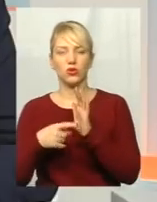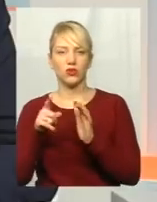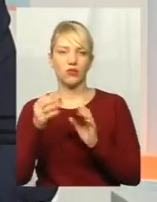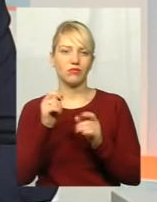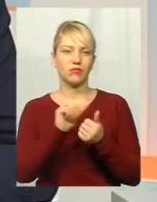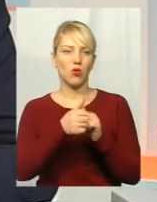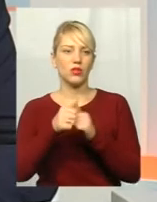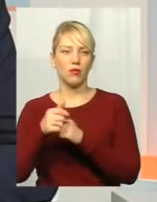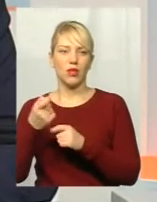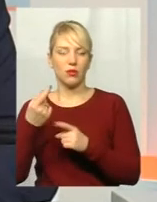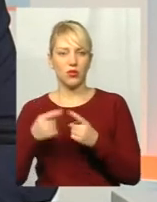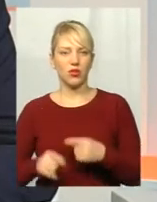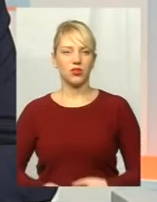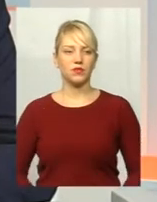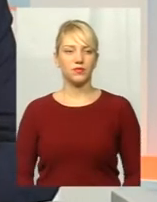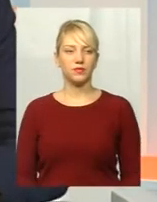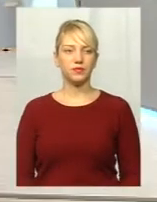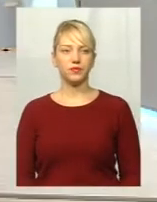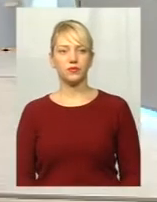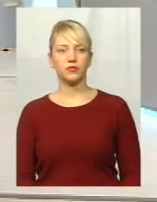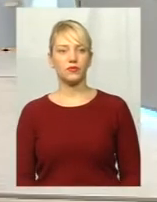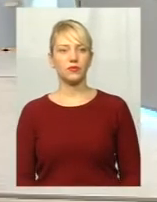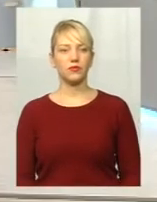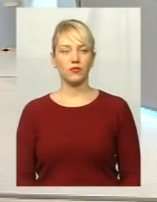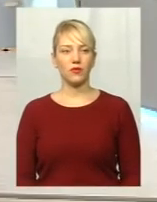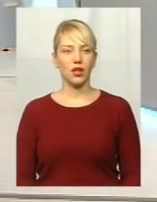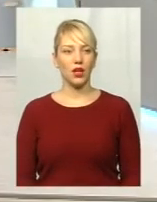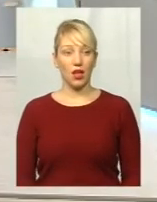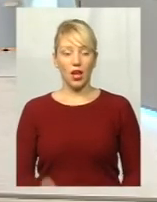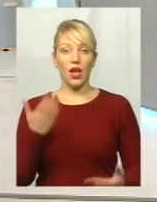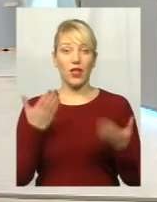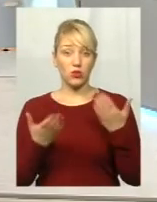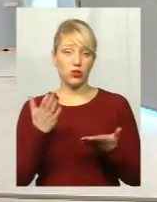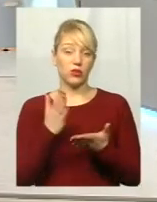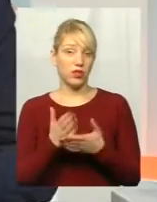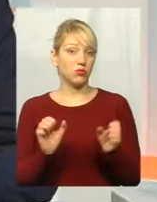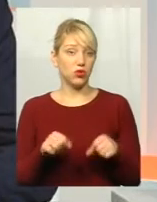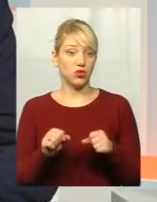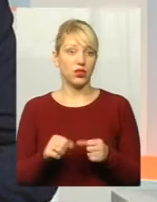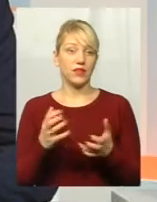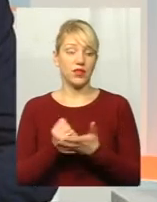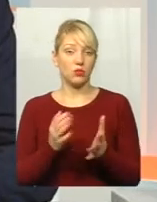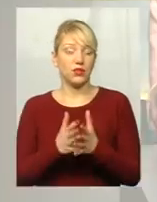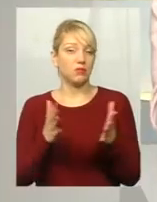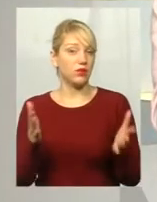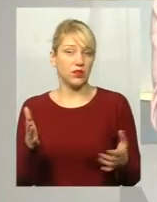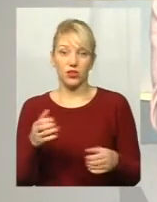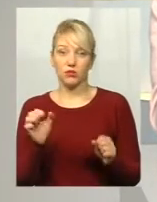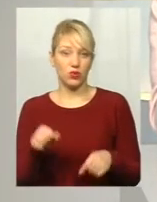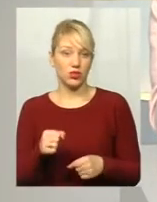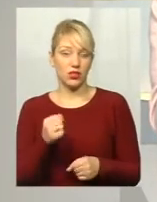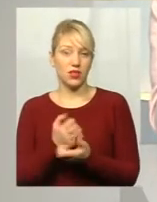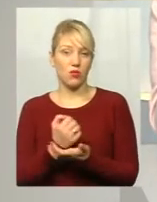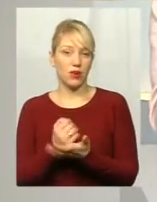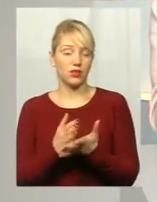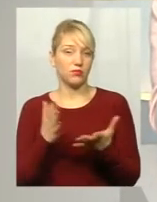позмінно. Я кажу, то, що є можливість. Тобто, можливість заробити є, зрозумію. Є